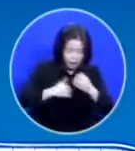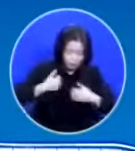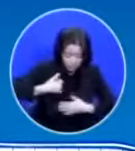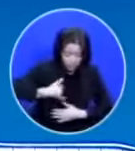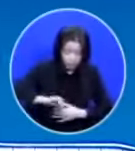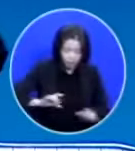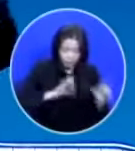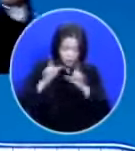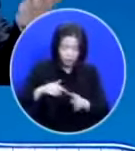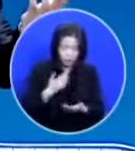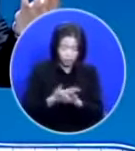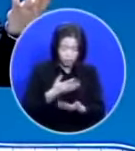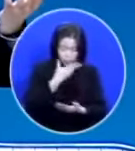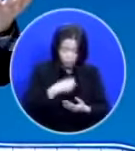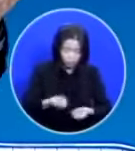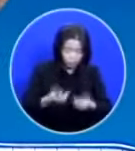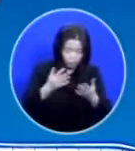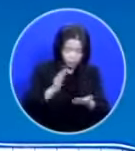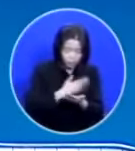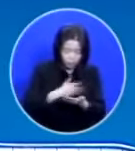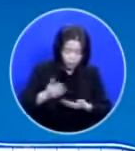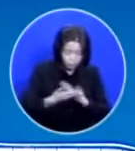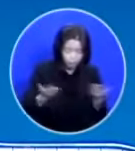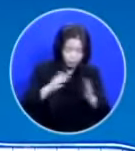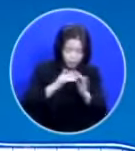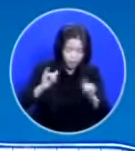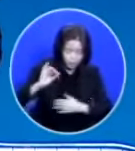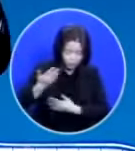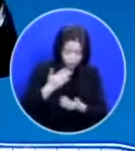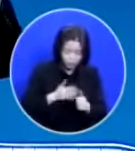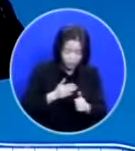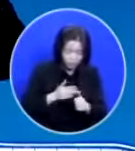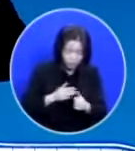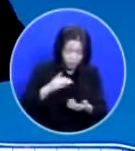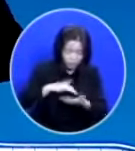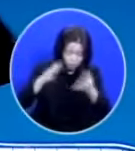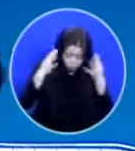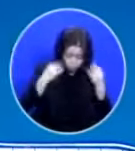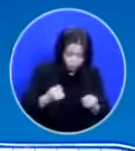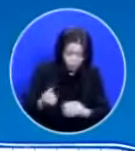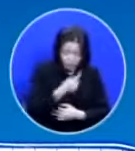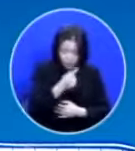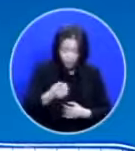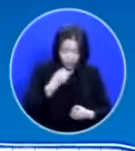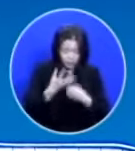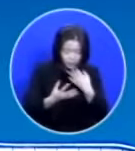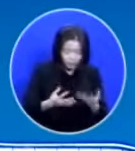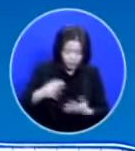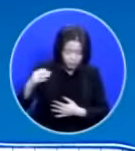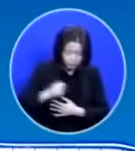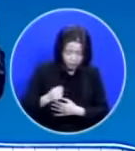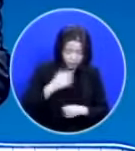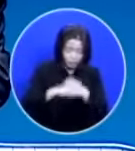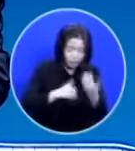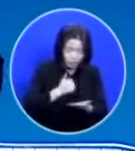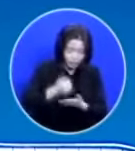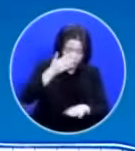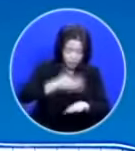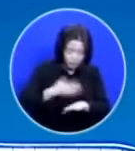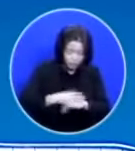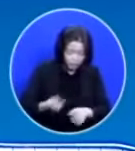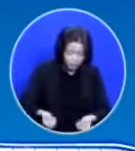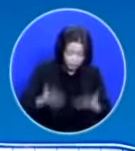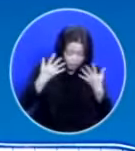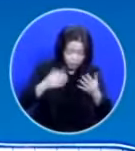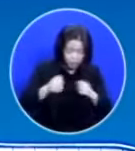축복을 나누어주는 자가 되게 하시고 수많은 간증거리를 가지고 하나님 감사절을 지키게